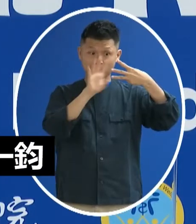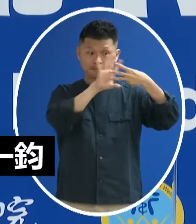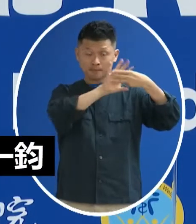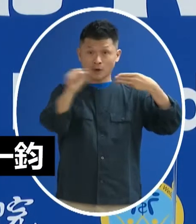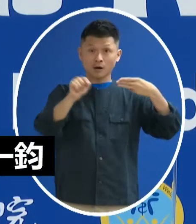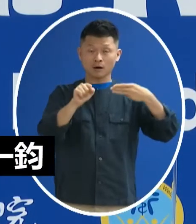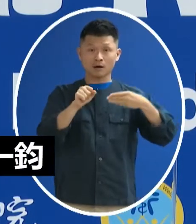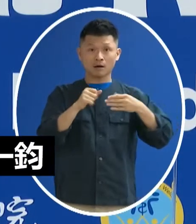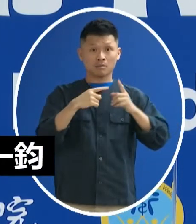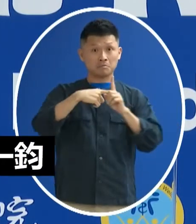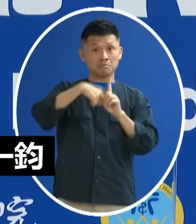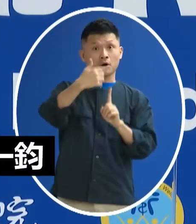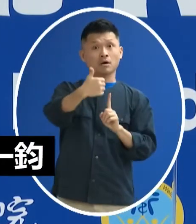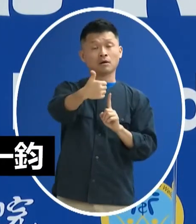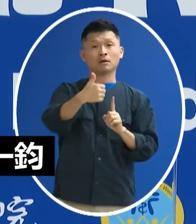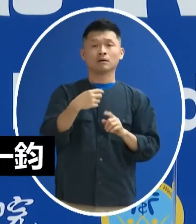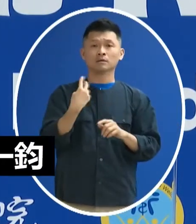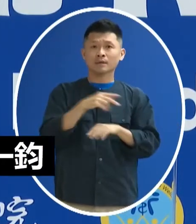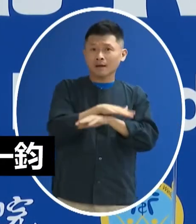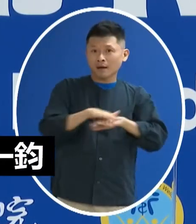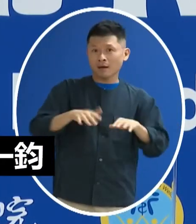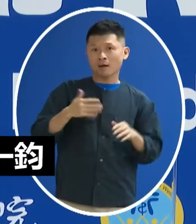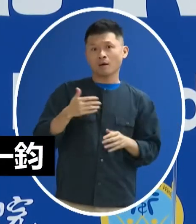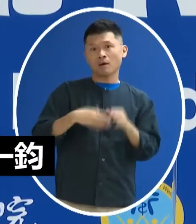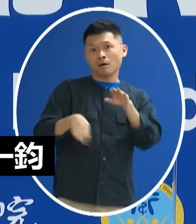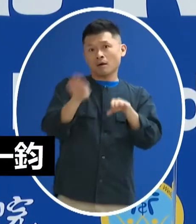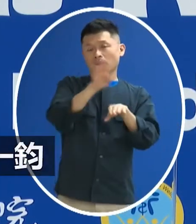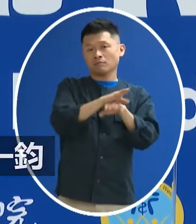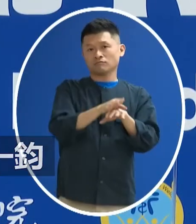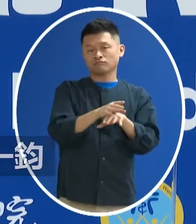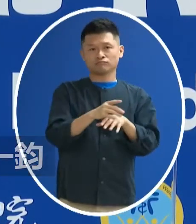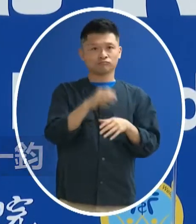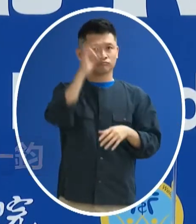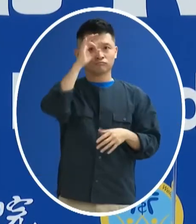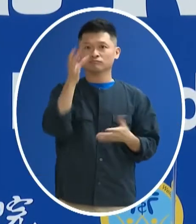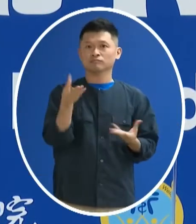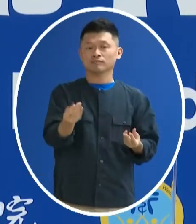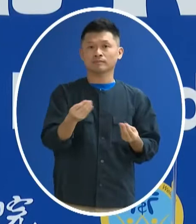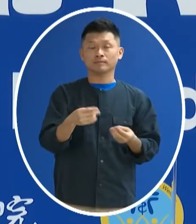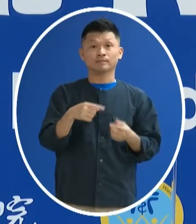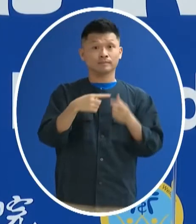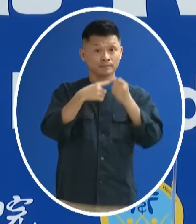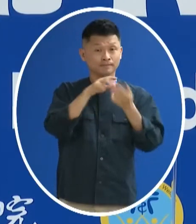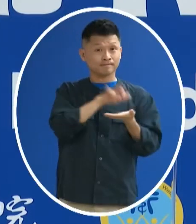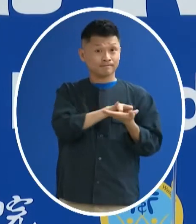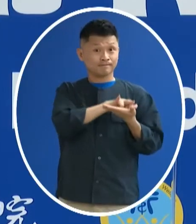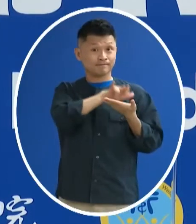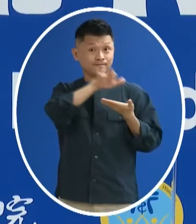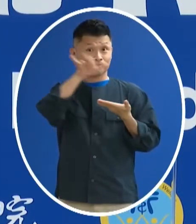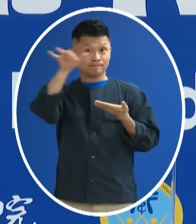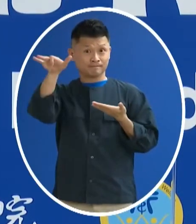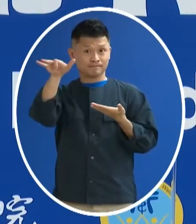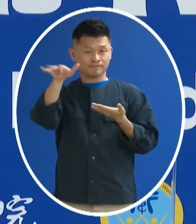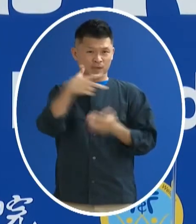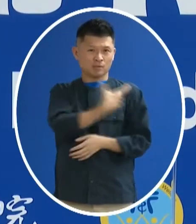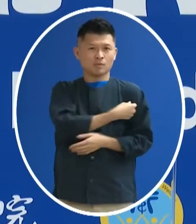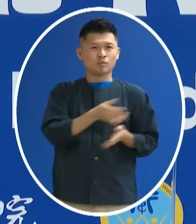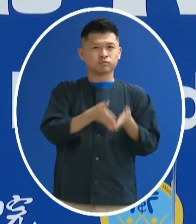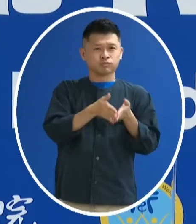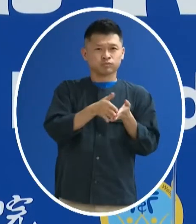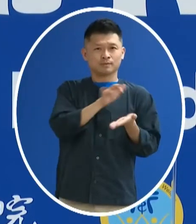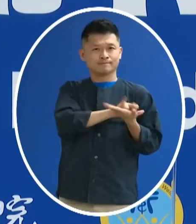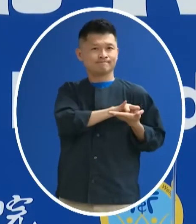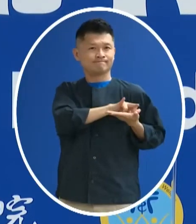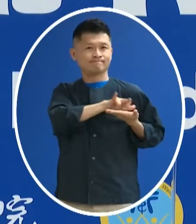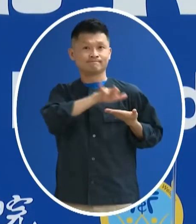安全性有更好的一個報告反而是說第一個出國打疫苗 本身就是有這個特別專程為了打疫苗出